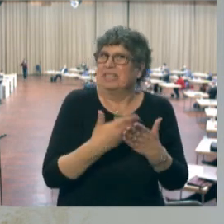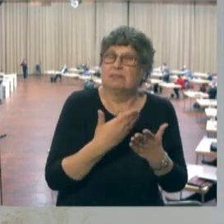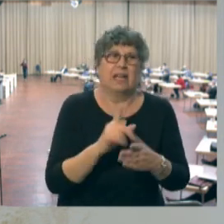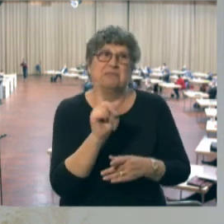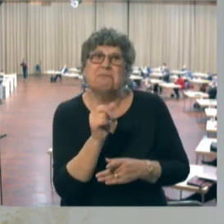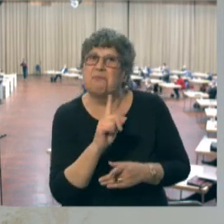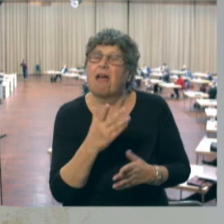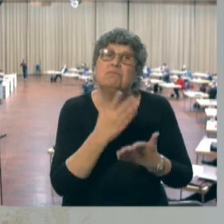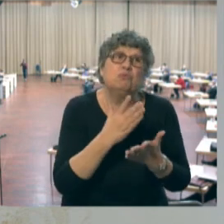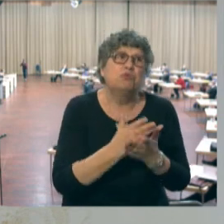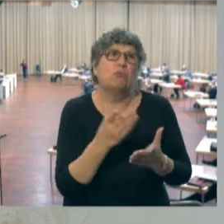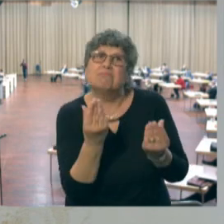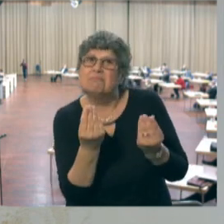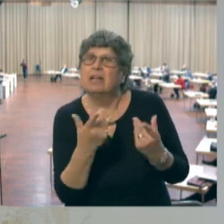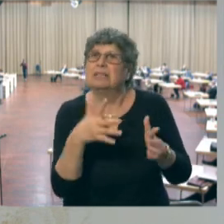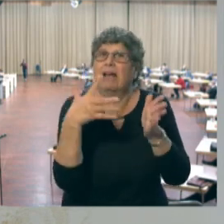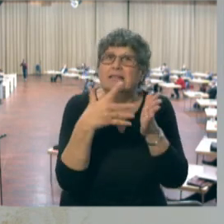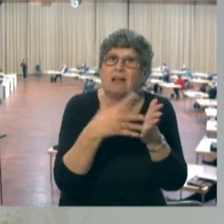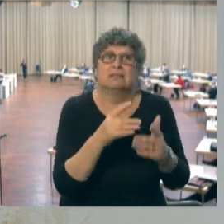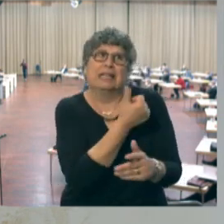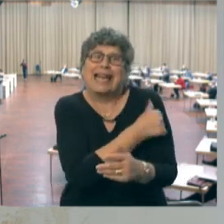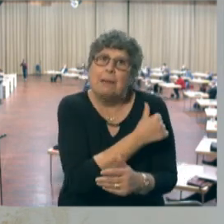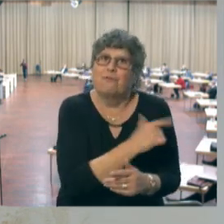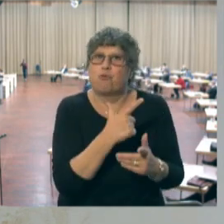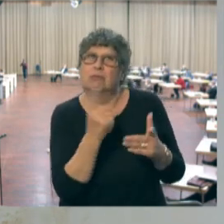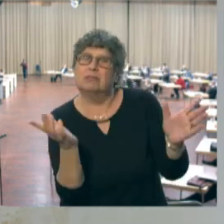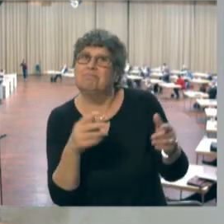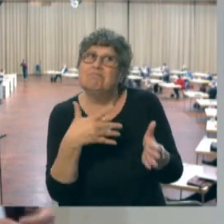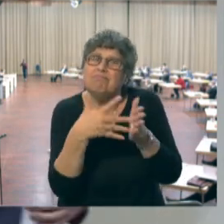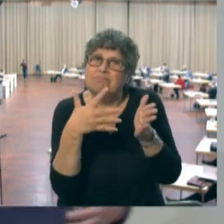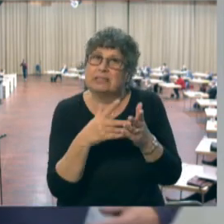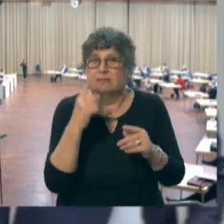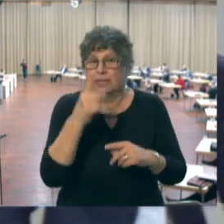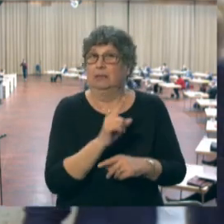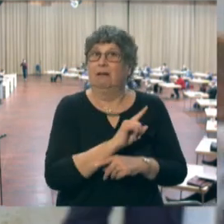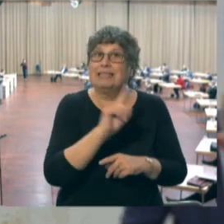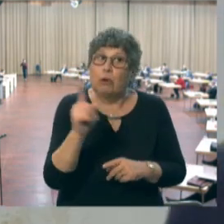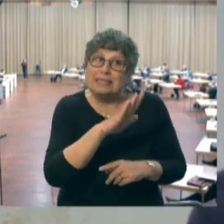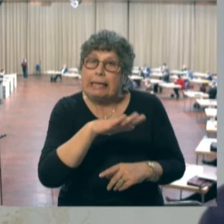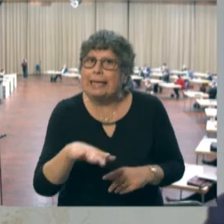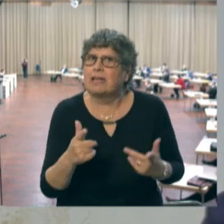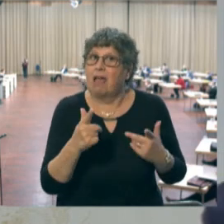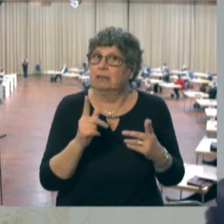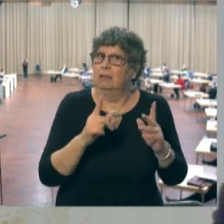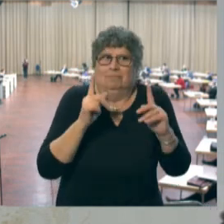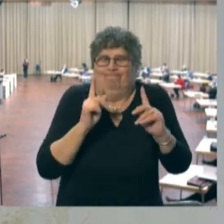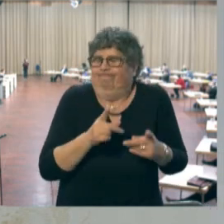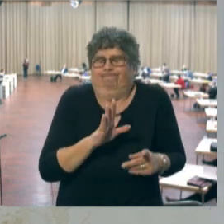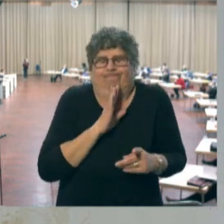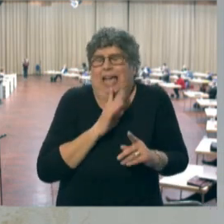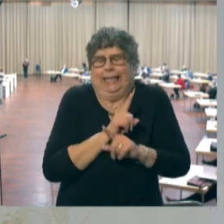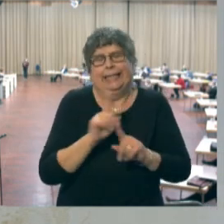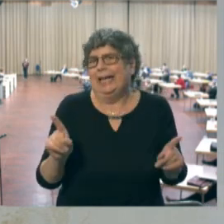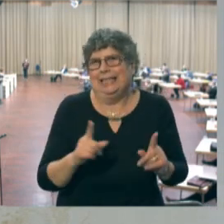solchen Testungen von Impfstoffen weiß, dass eine Anzahl von 1.000 Probanden, auch wenn ein Vorläuferimpfstoff da ist,